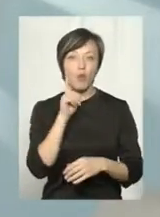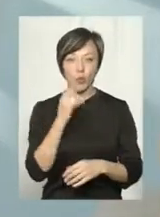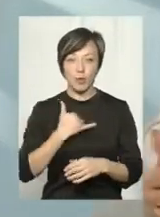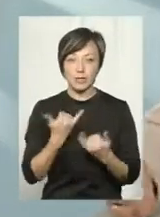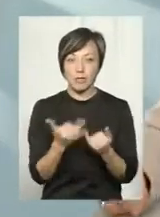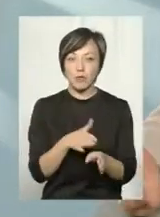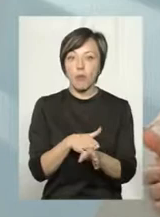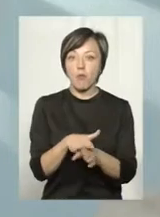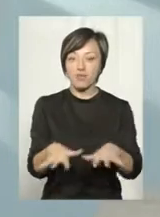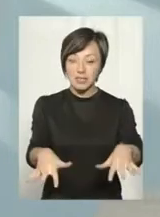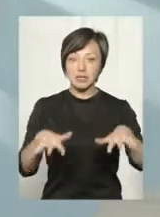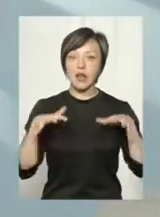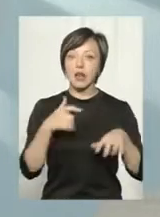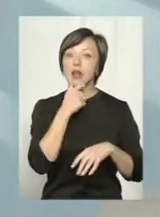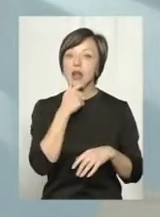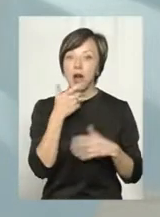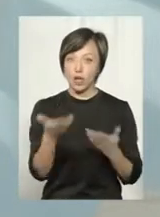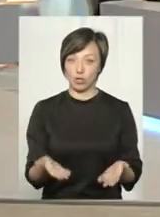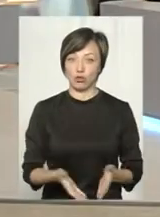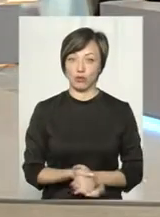зараз повні зали глядачі.